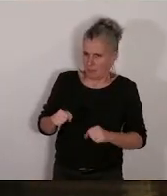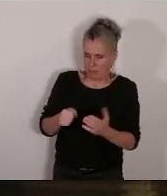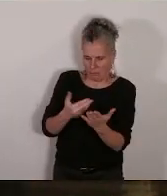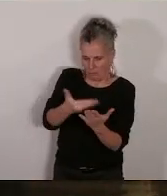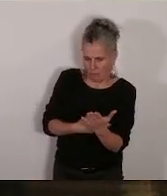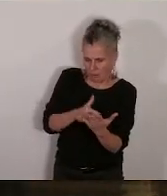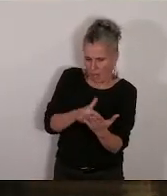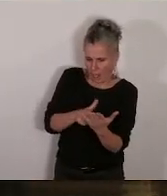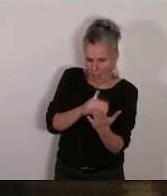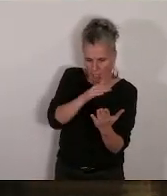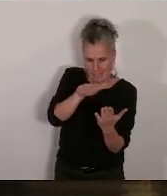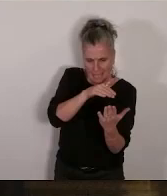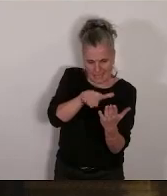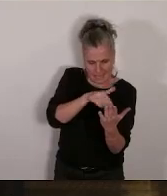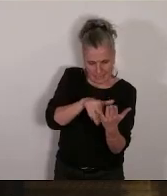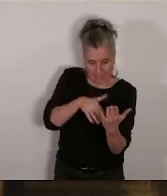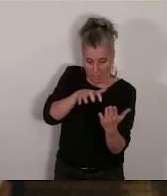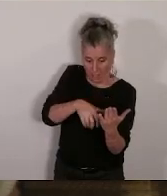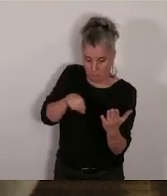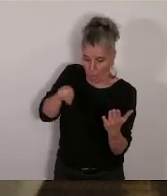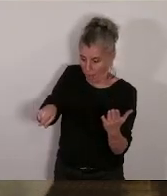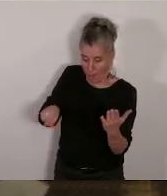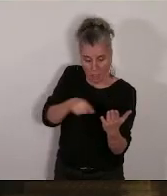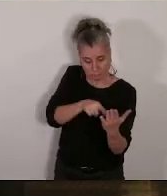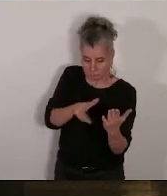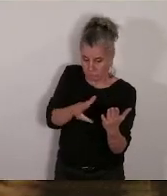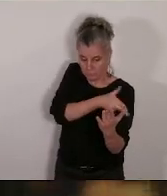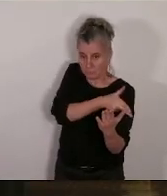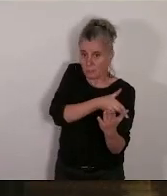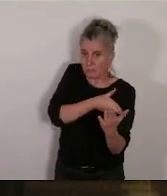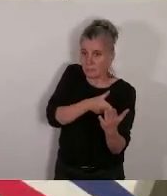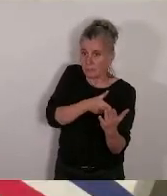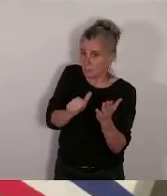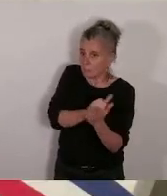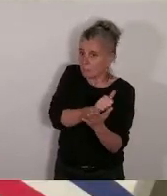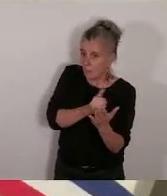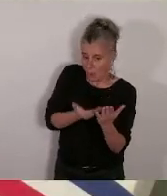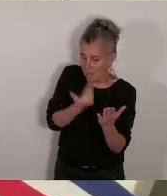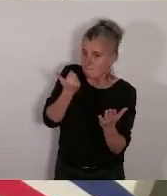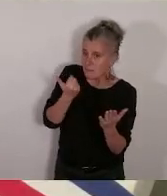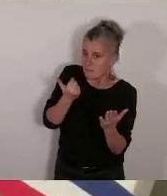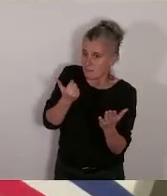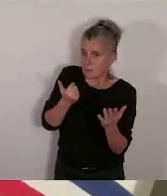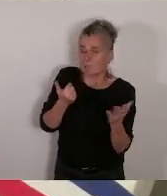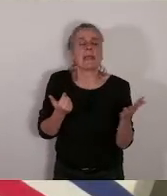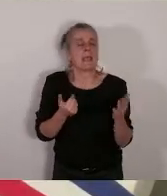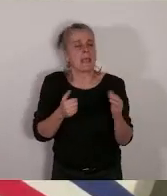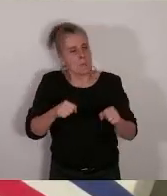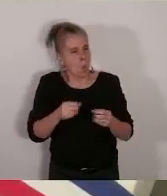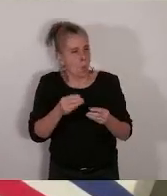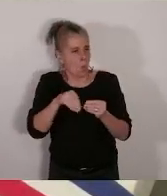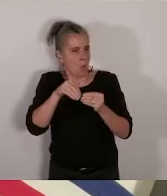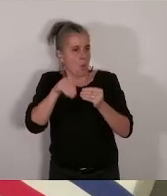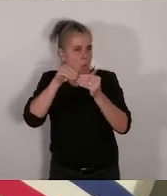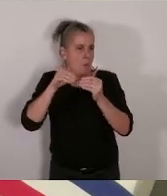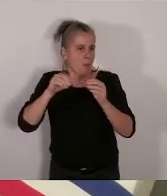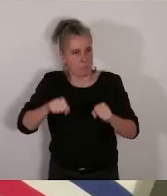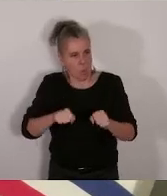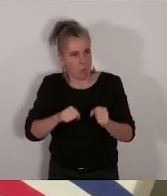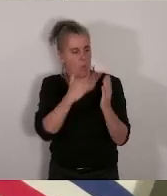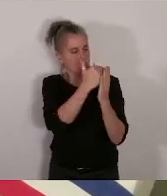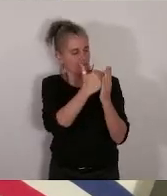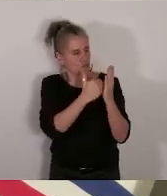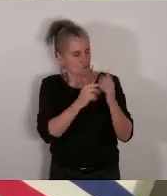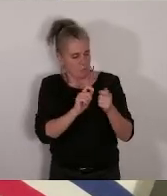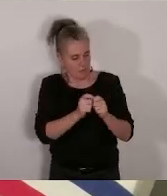avec le rapport retiré mais il arrive de même d'avoir des rapports additifs que des rapports voilà qui soient une modification d'ordre du jour donc